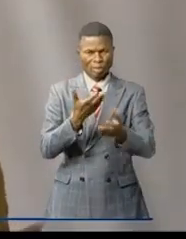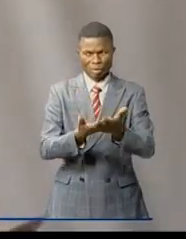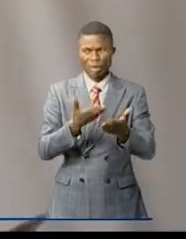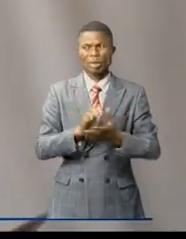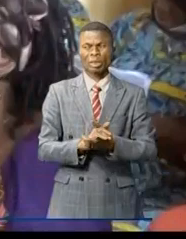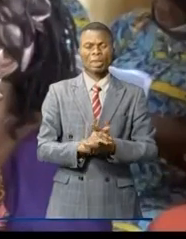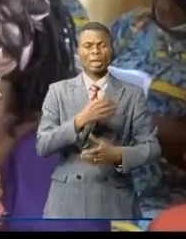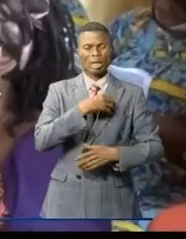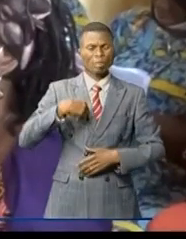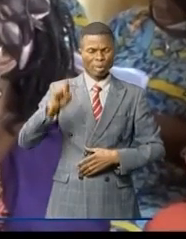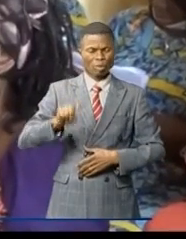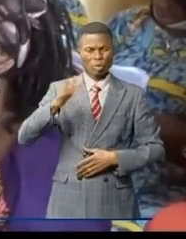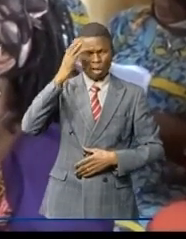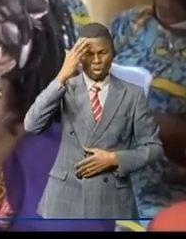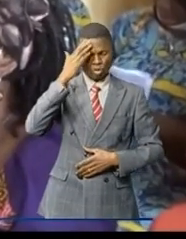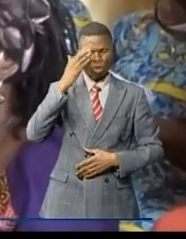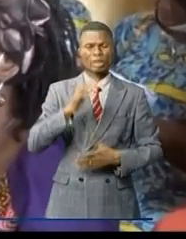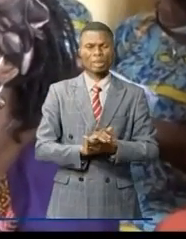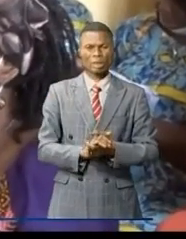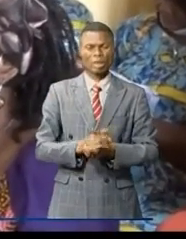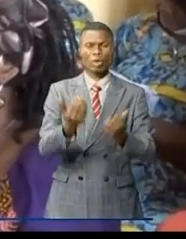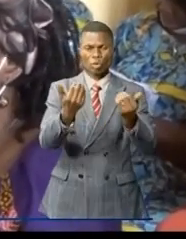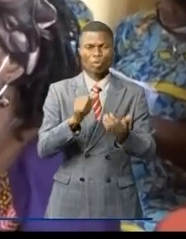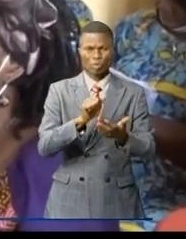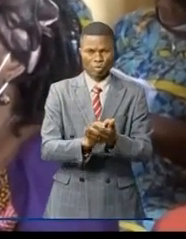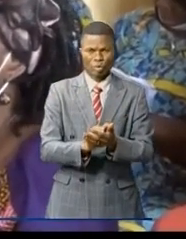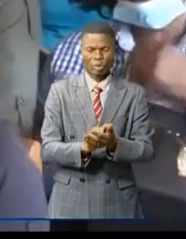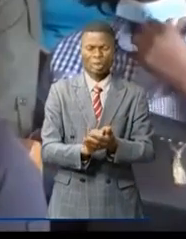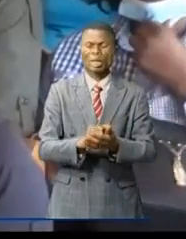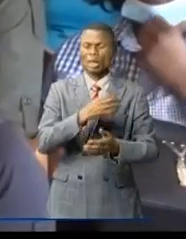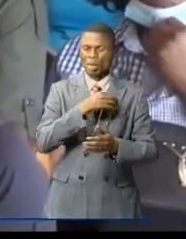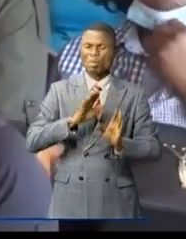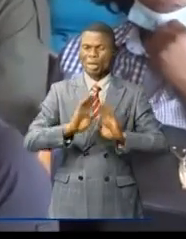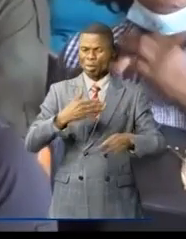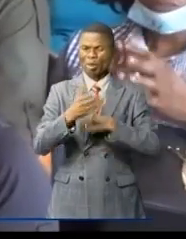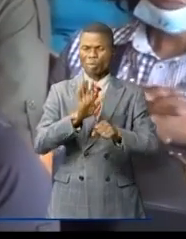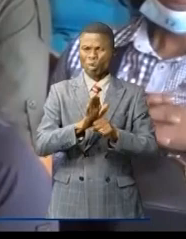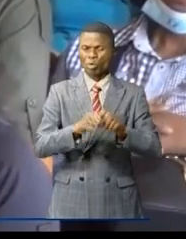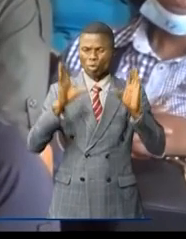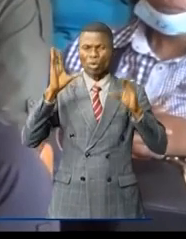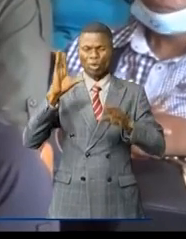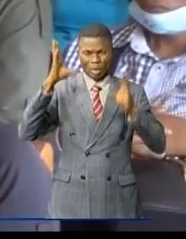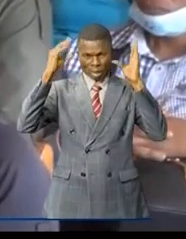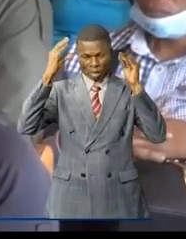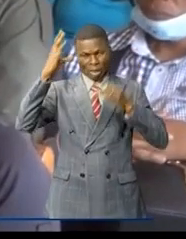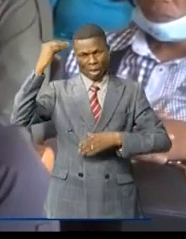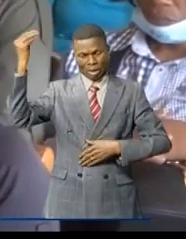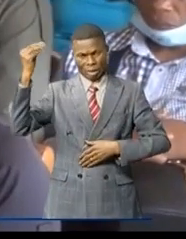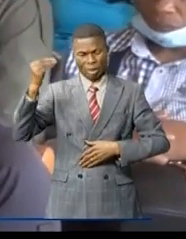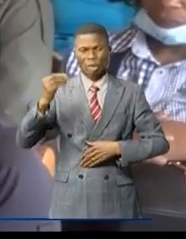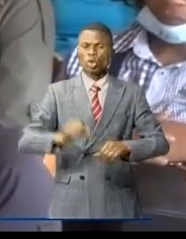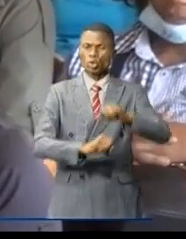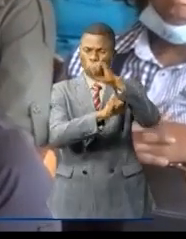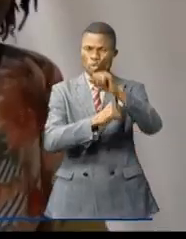prendre conscience si c'est qu'elle faut. Nous valons quelque chose. C'est pourquoi nous devons soutenir l'arrivée